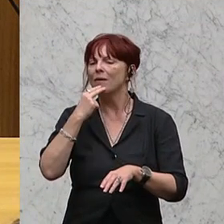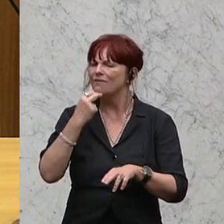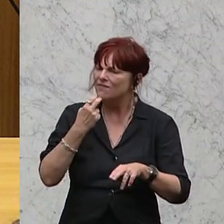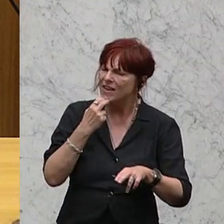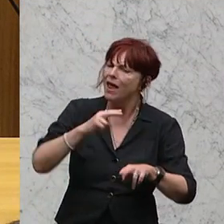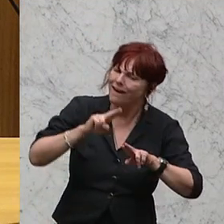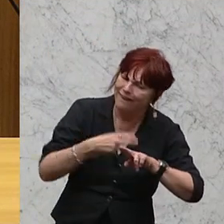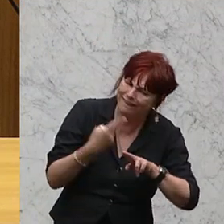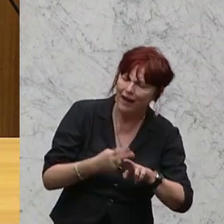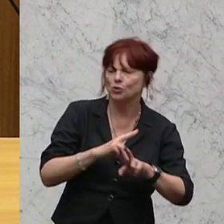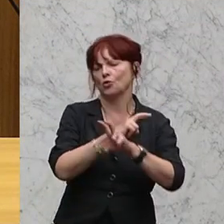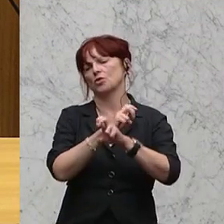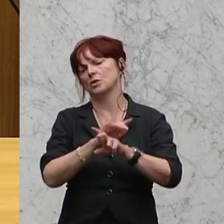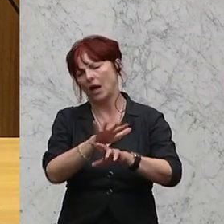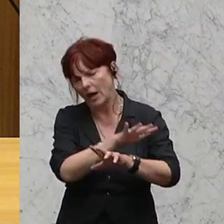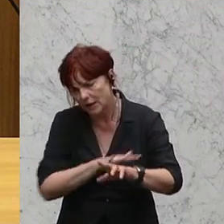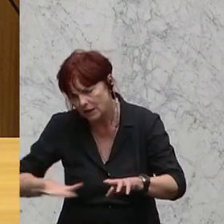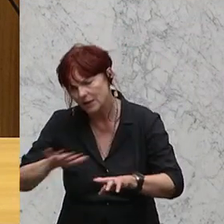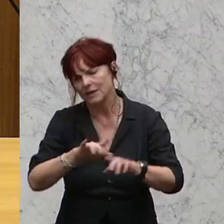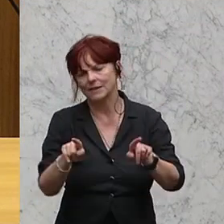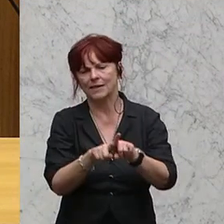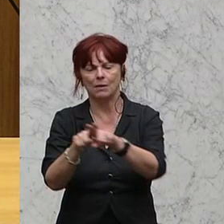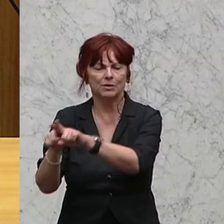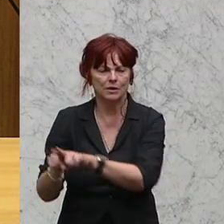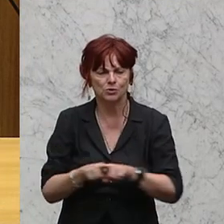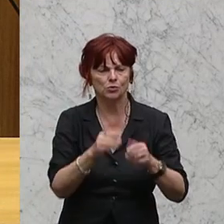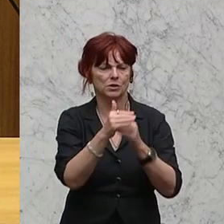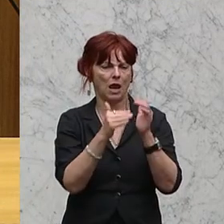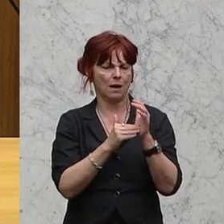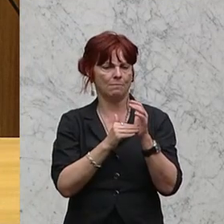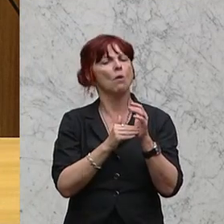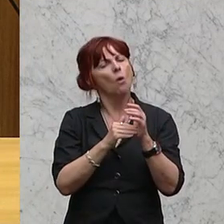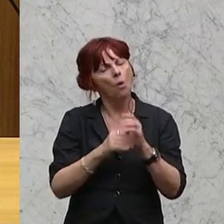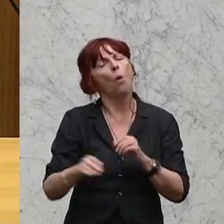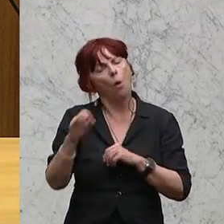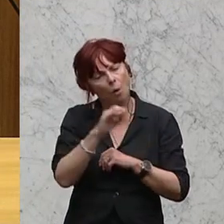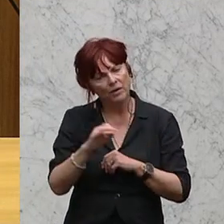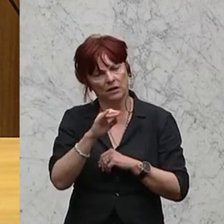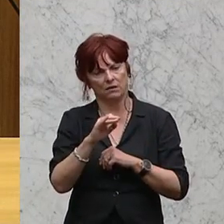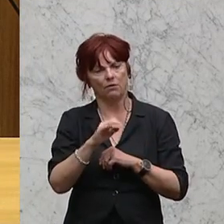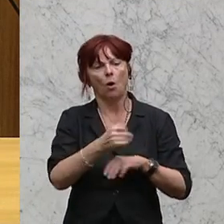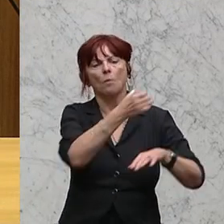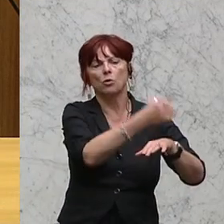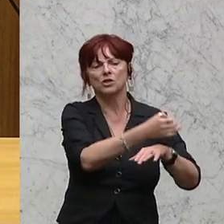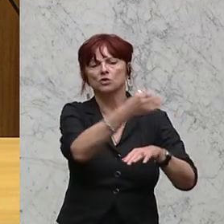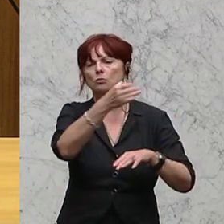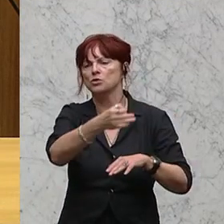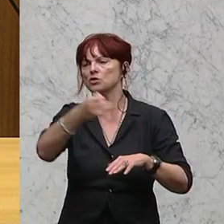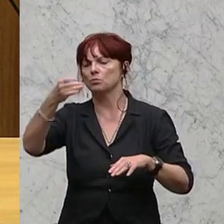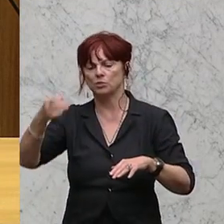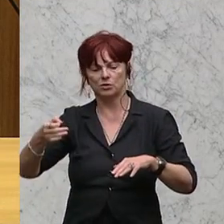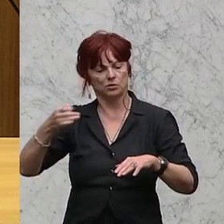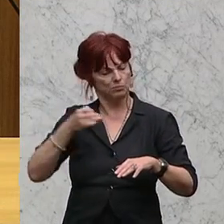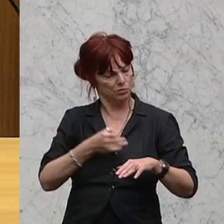einheitliches, objektives System schaffen, damit diese Positionen auch wirklich vergleichbar sind und damit hier wirklich